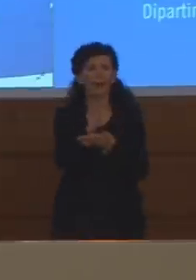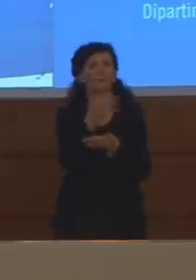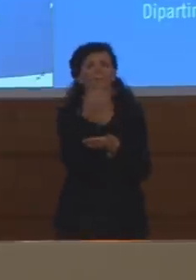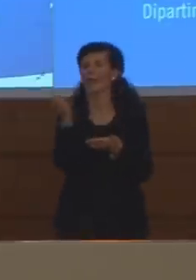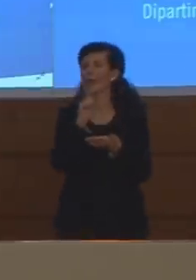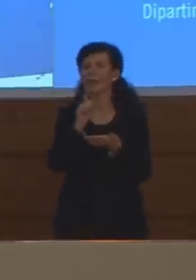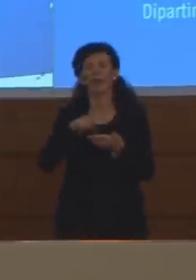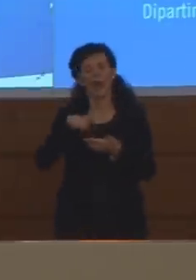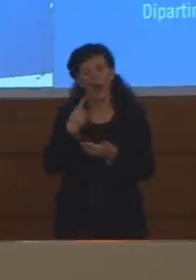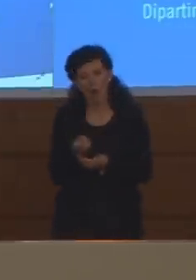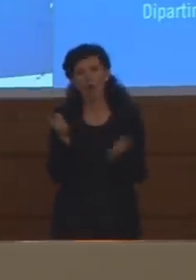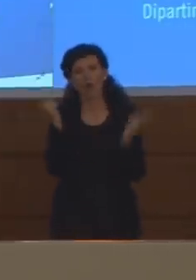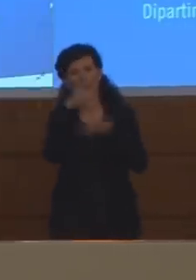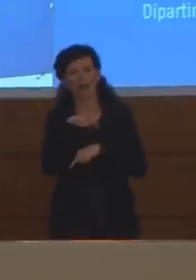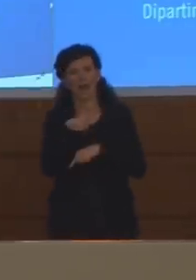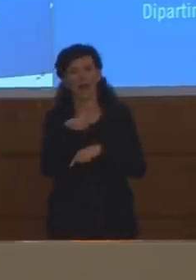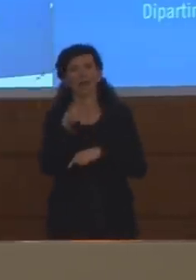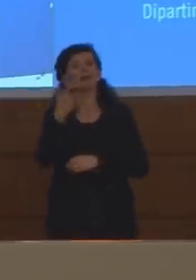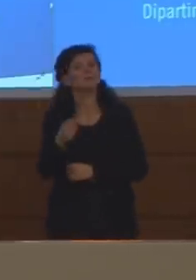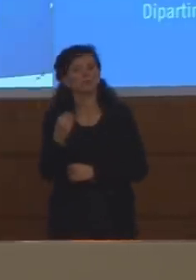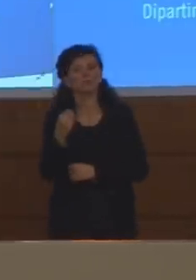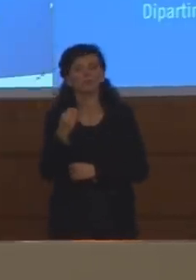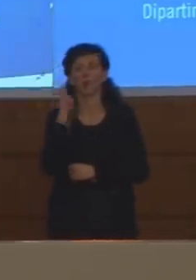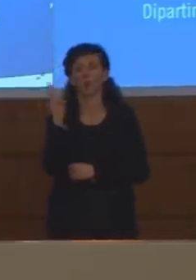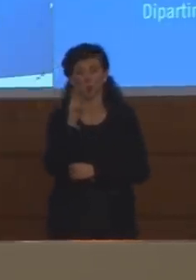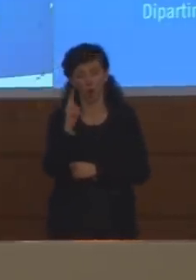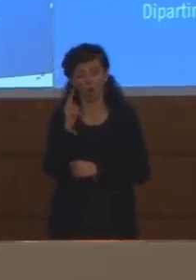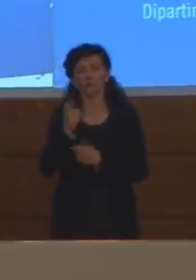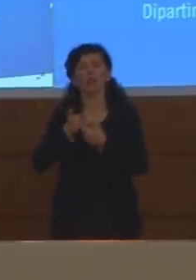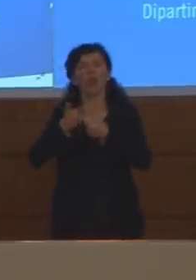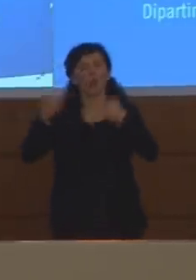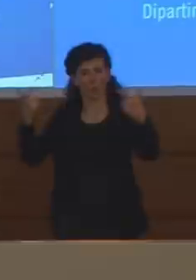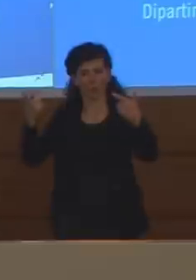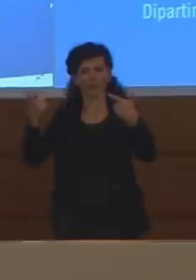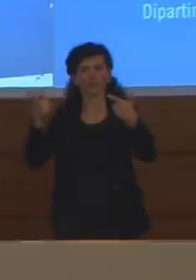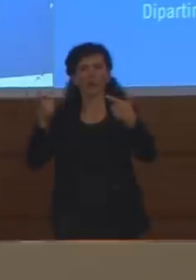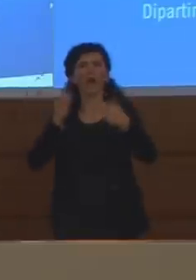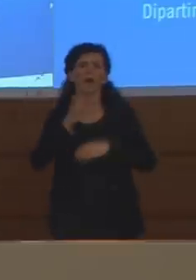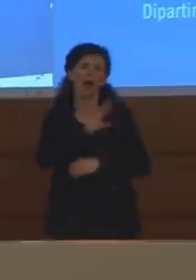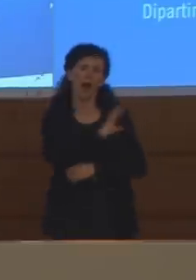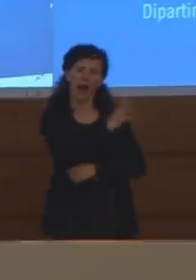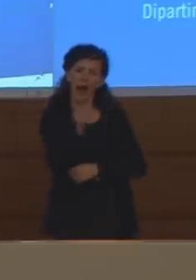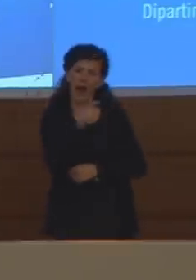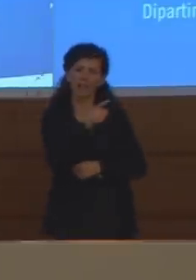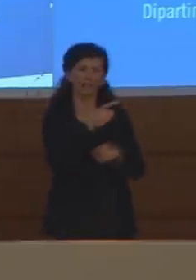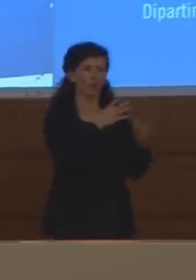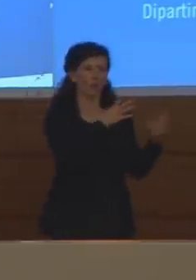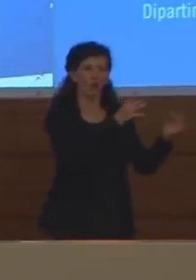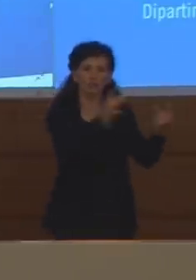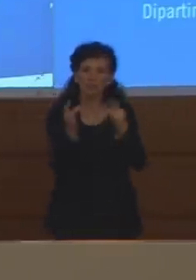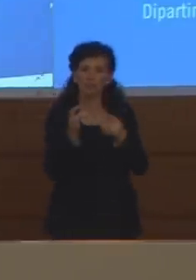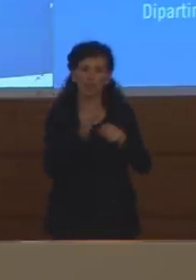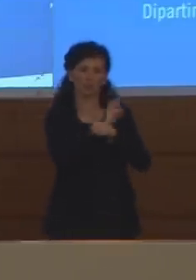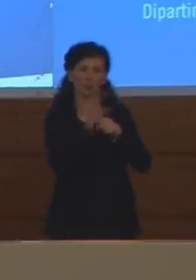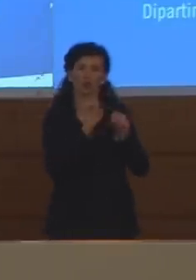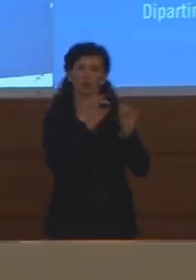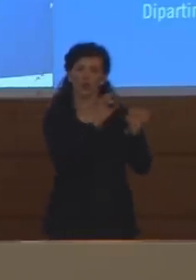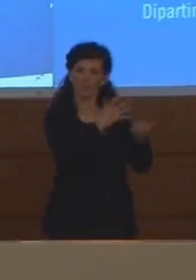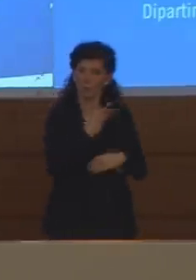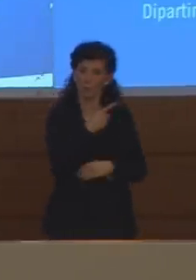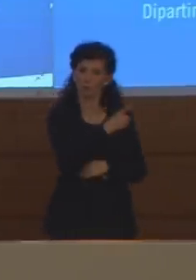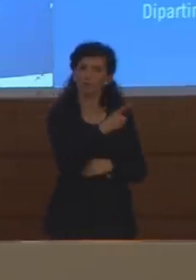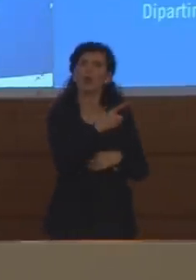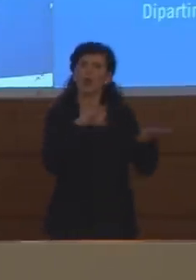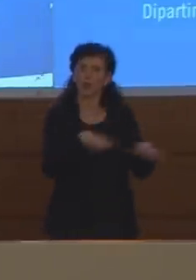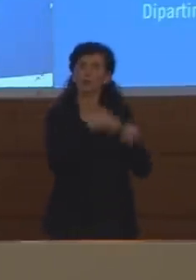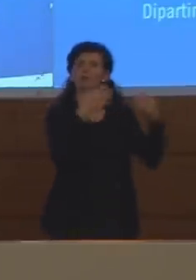andando nella direzione sbagliata perché i morti aumentano ma gli altri stanno andando nella direzione giusta ora i decessi sono